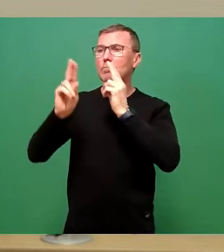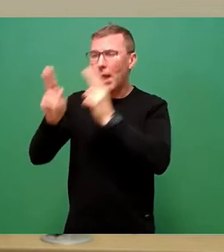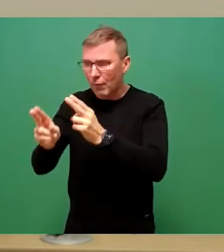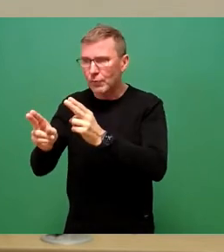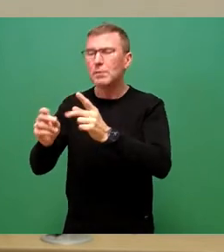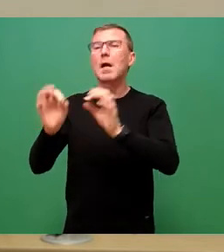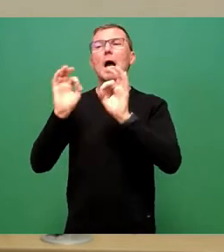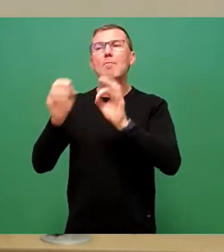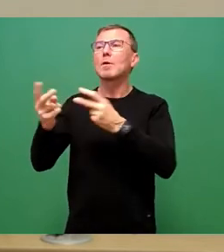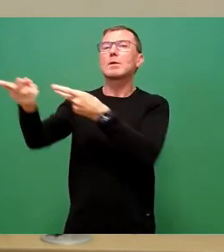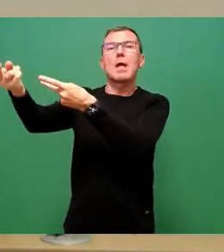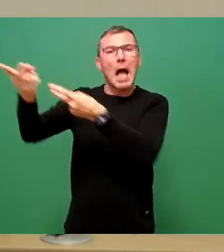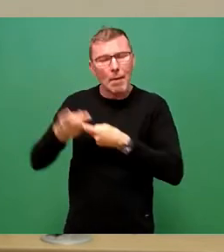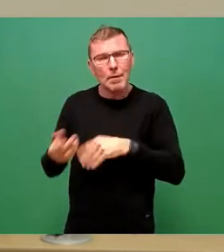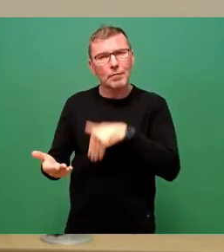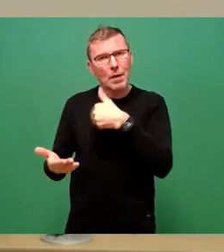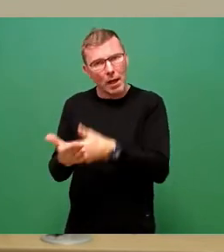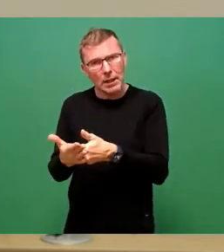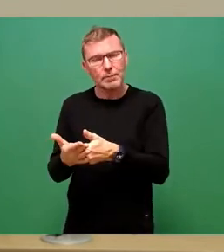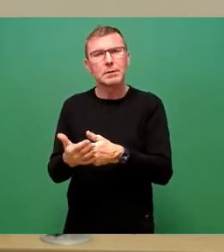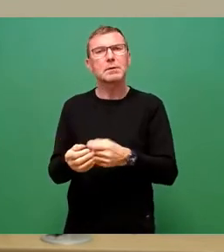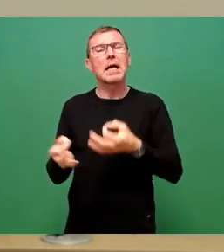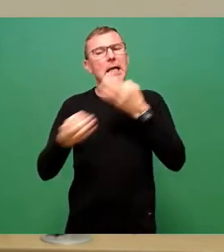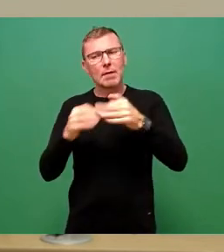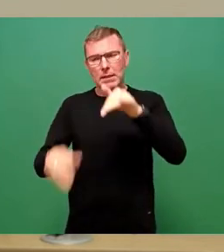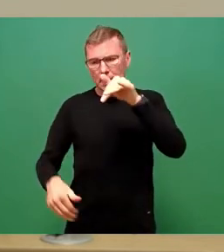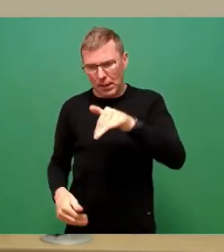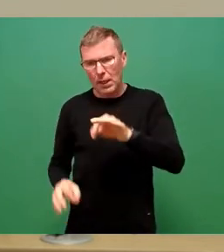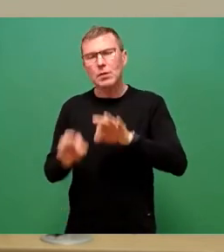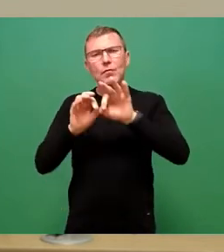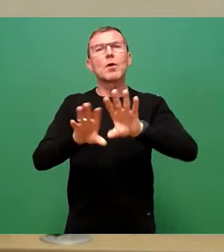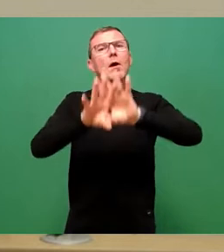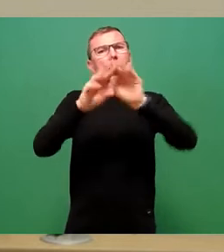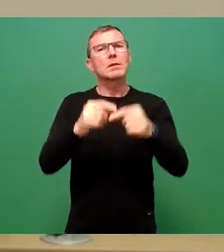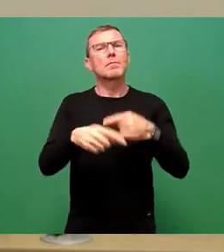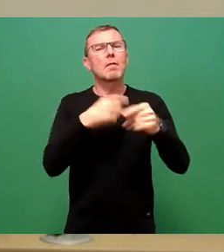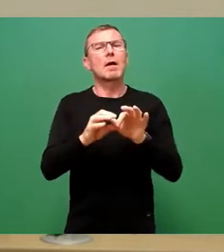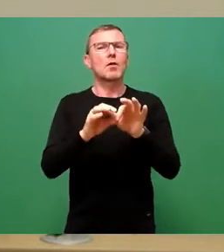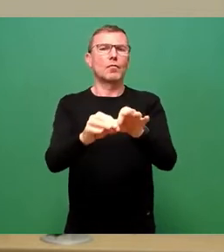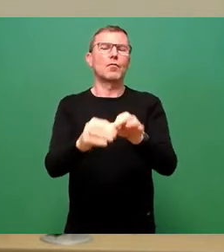abgeliefert werden, die Qualität haben, die dann für die Gesamtfortschreibung eben erforderlich sind.